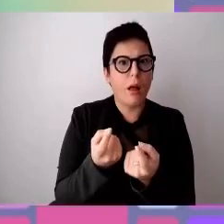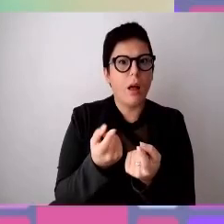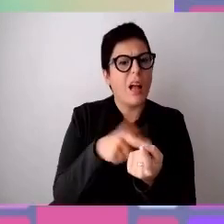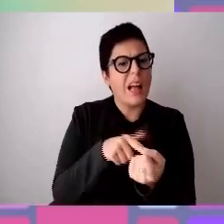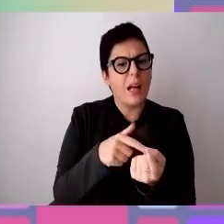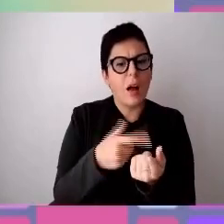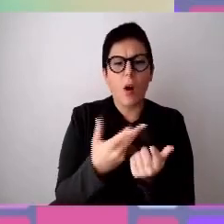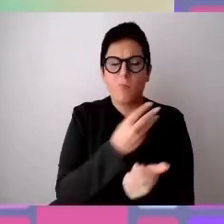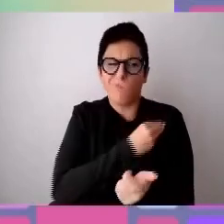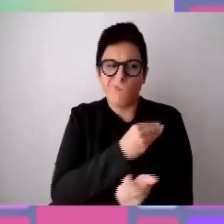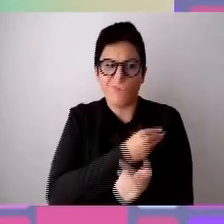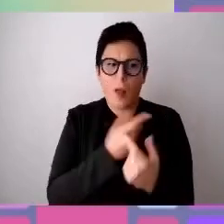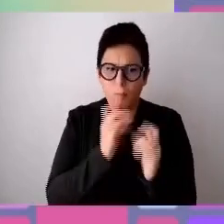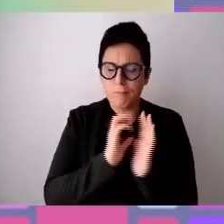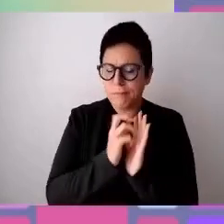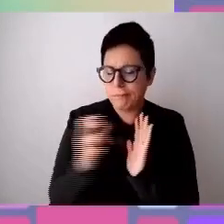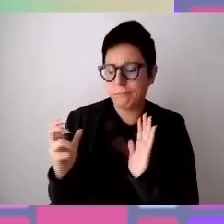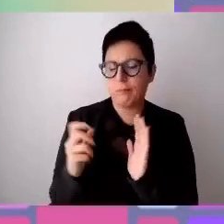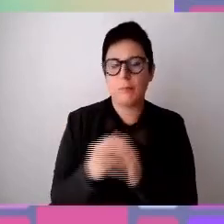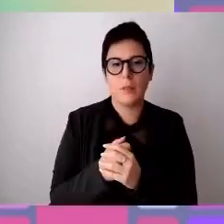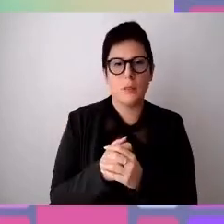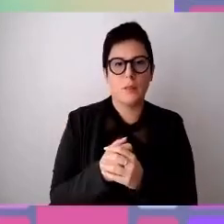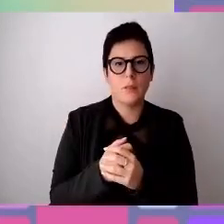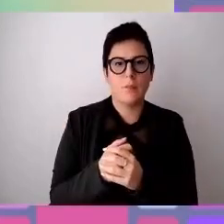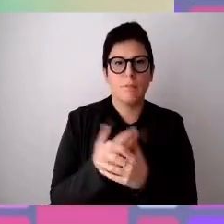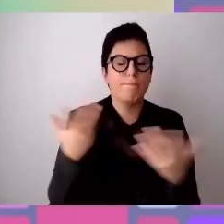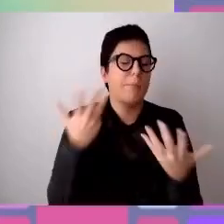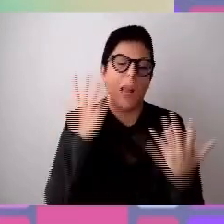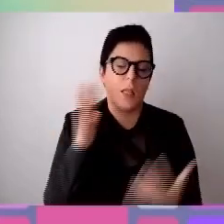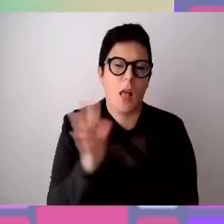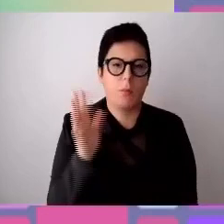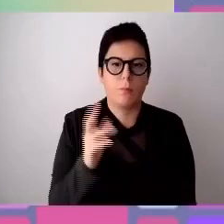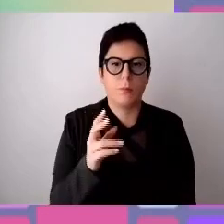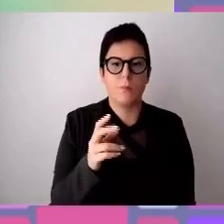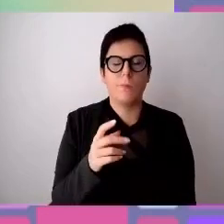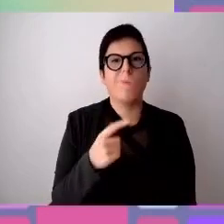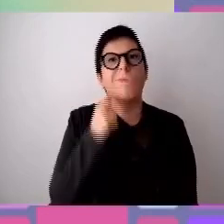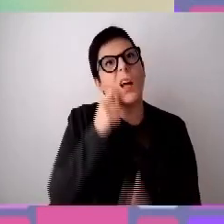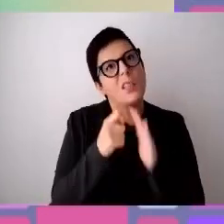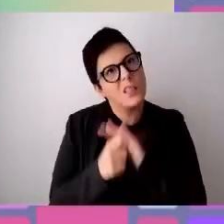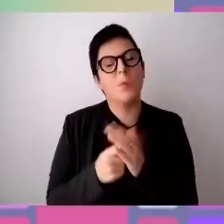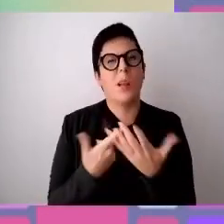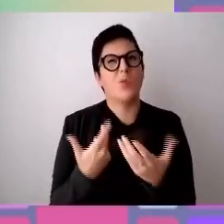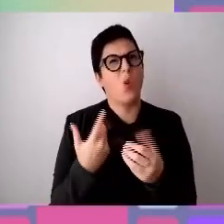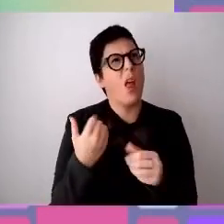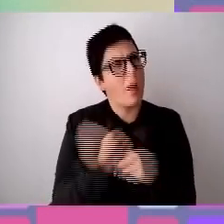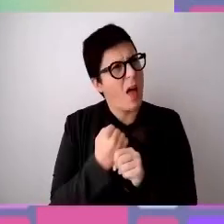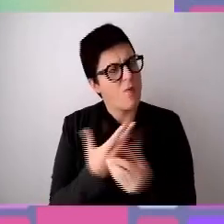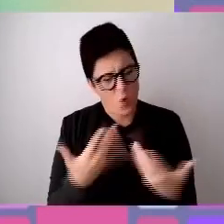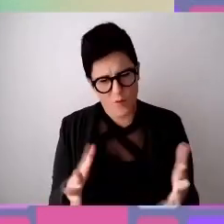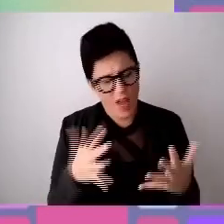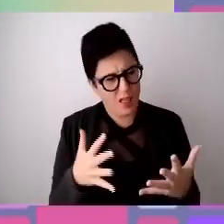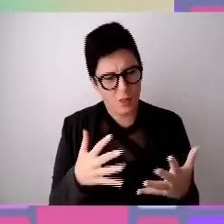richieste, come la richiesta della discriminazione sul luogo di lavoro, per esempio,